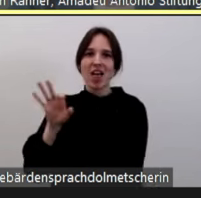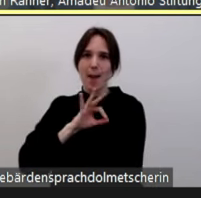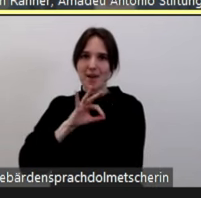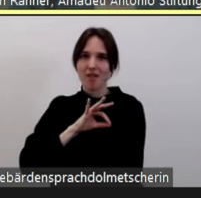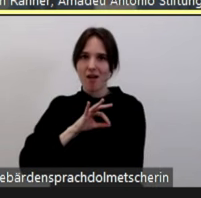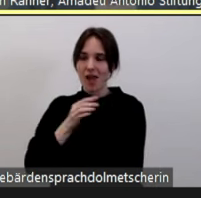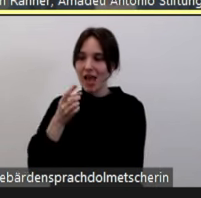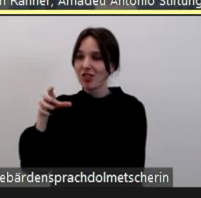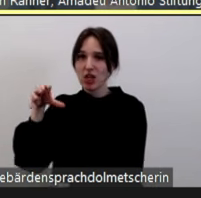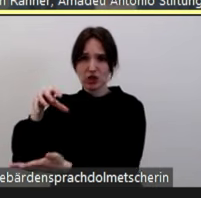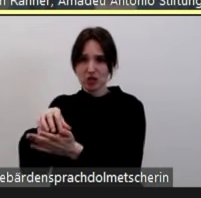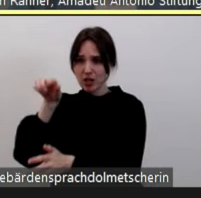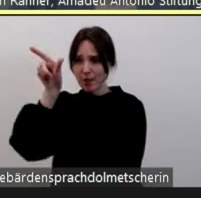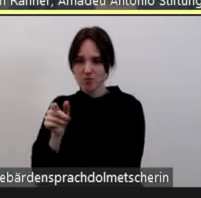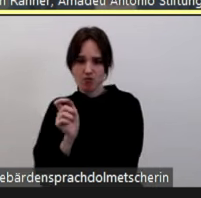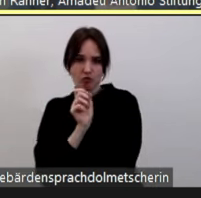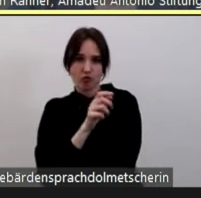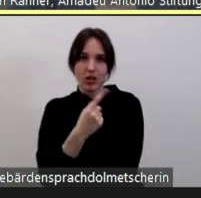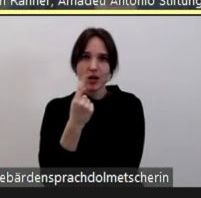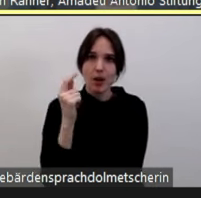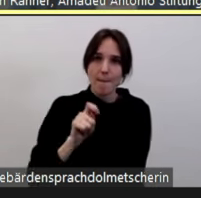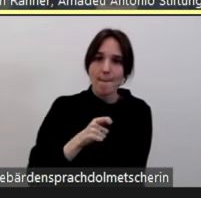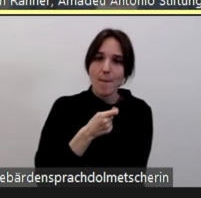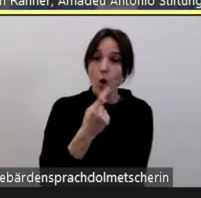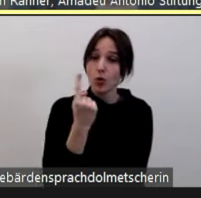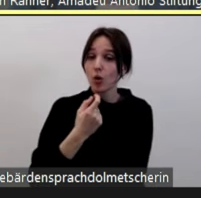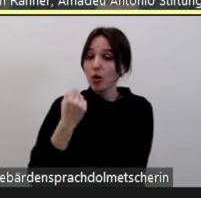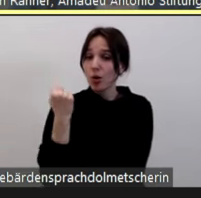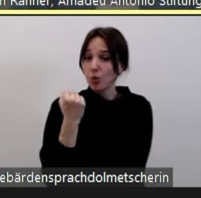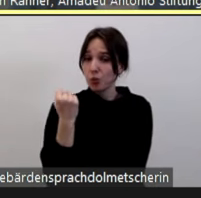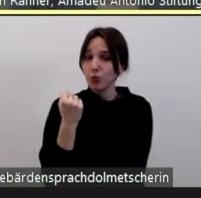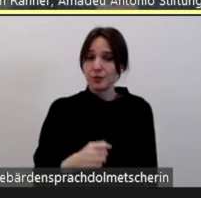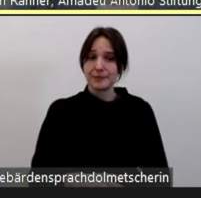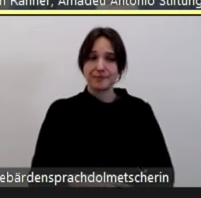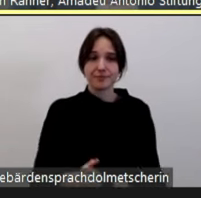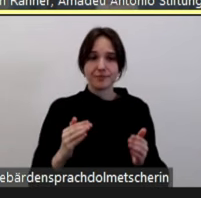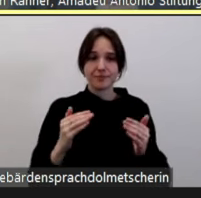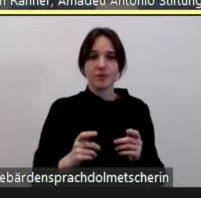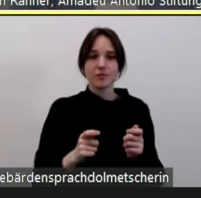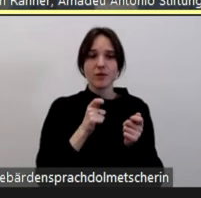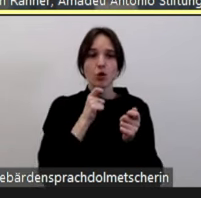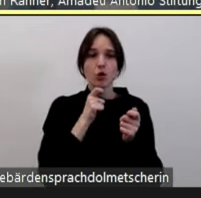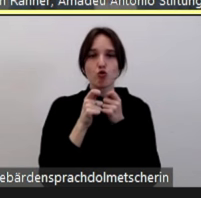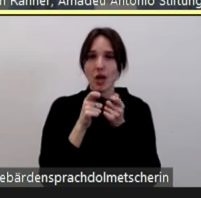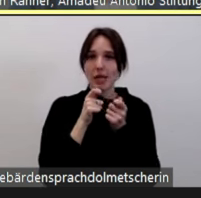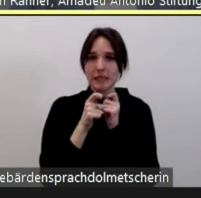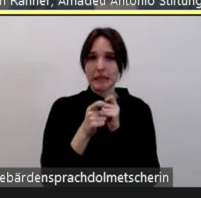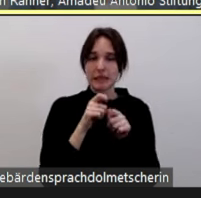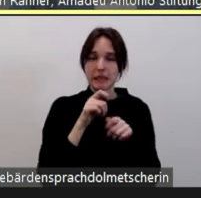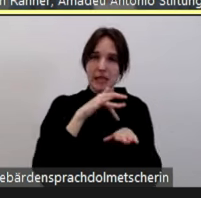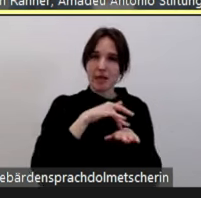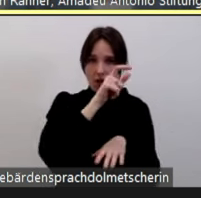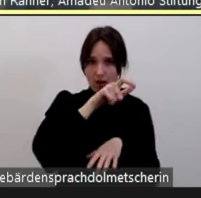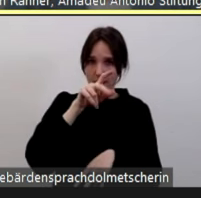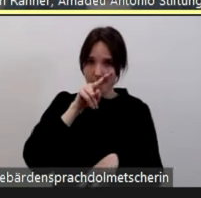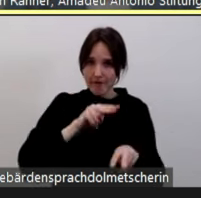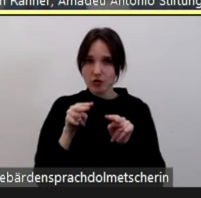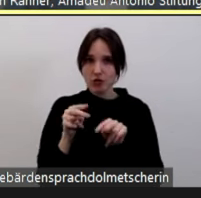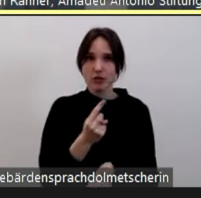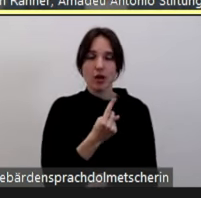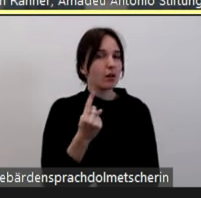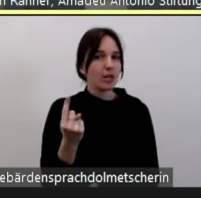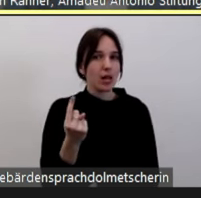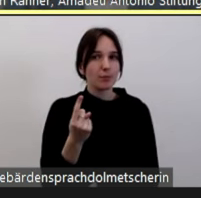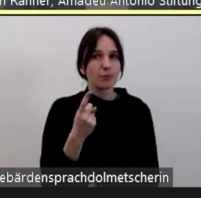anderen Stadt bekommen, das finde ich schon wirklich, hat auch eine neue Qualität. Journalistinnen hatten wir einige, das können Sie ja auch überall bei